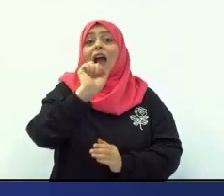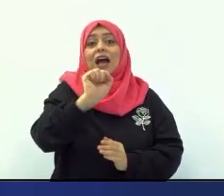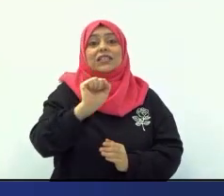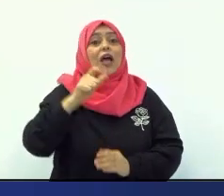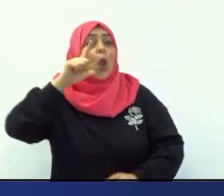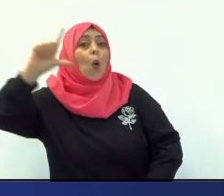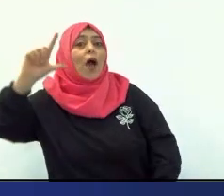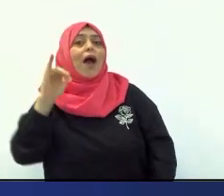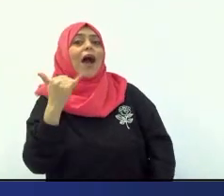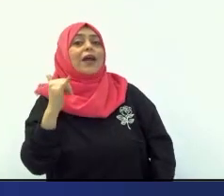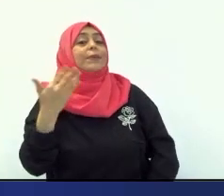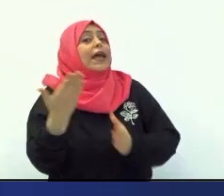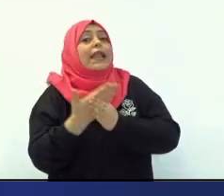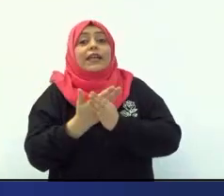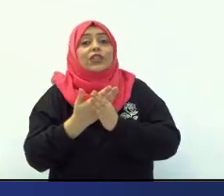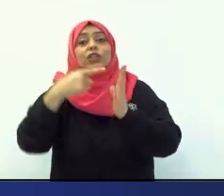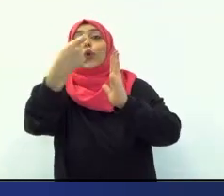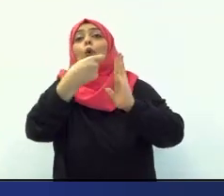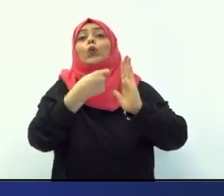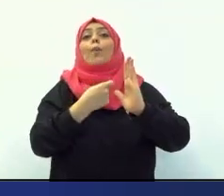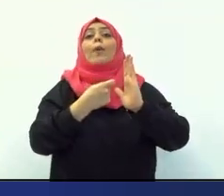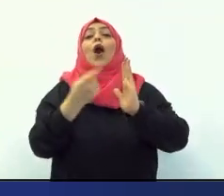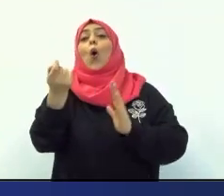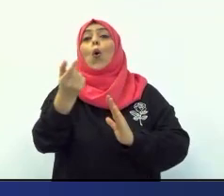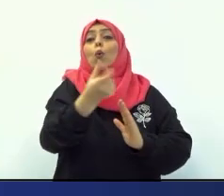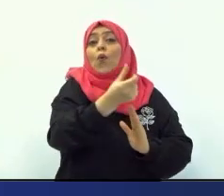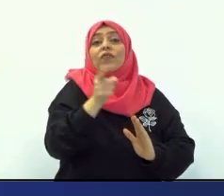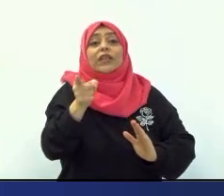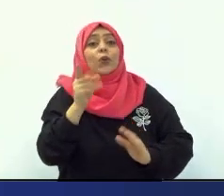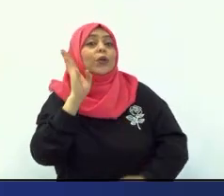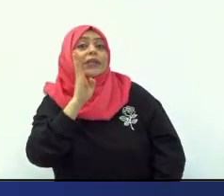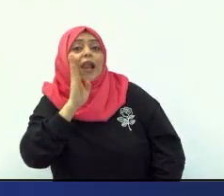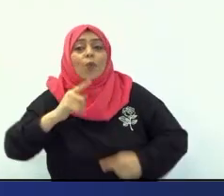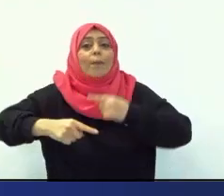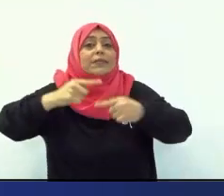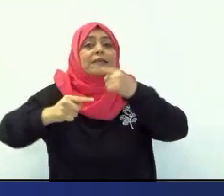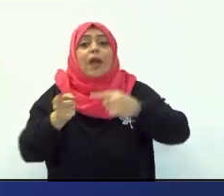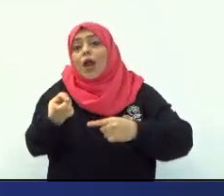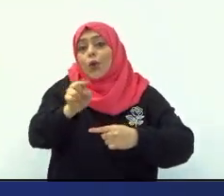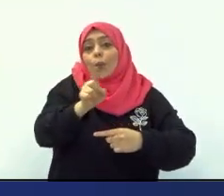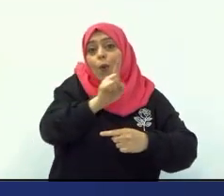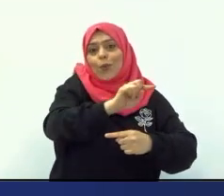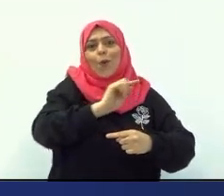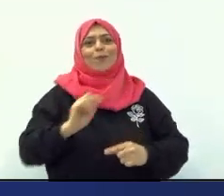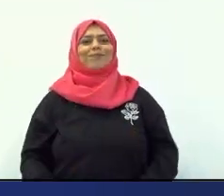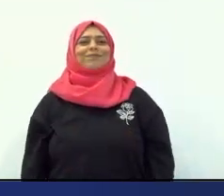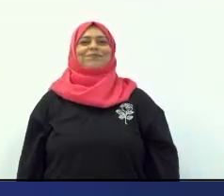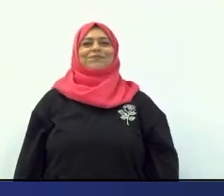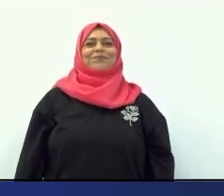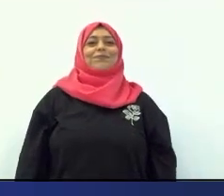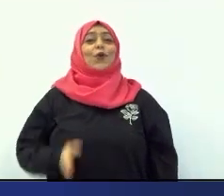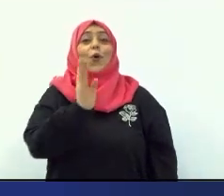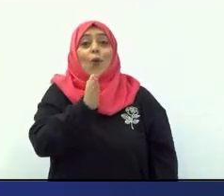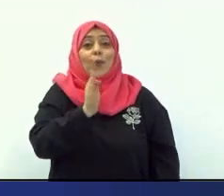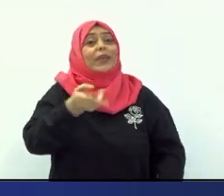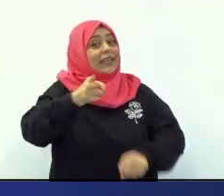العربية لتكتبوا فيه الحروف التي نتعلمها بشكل يومي أولا بأول ويمكن